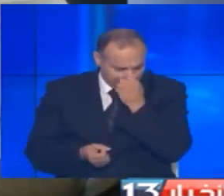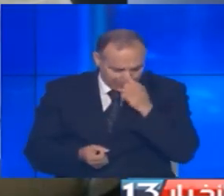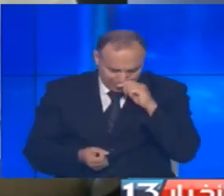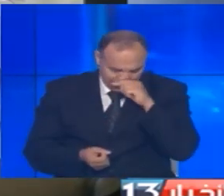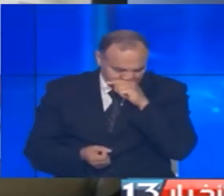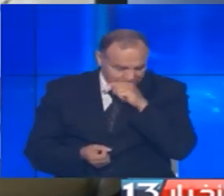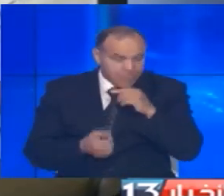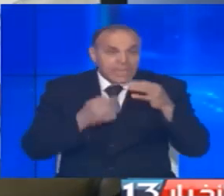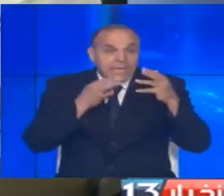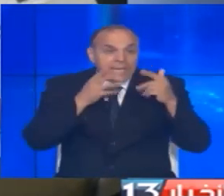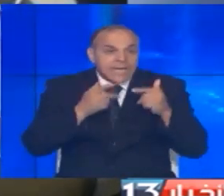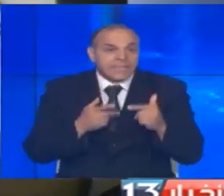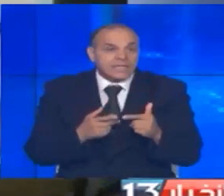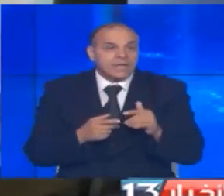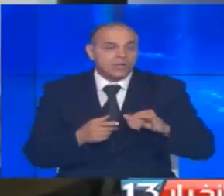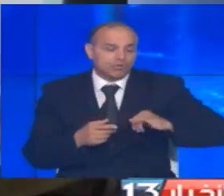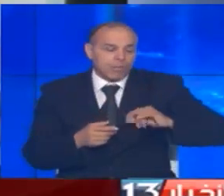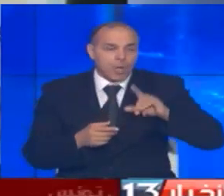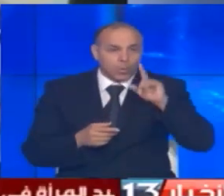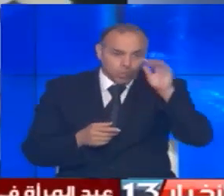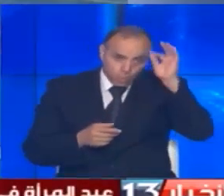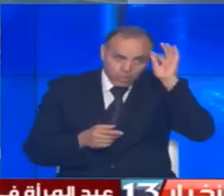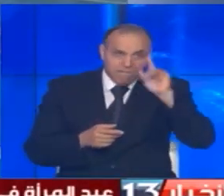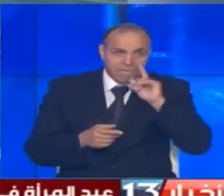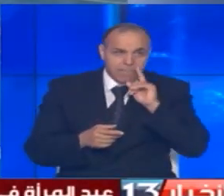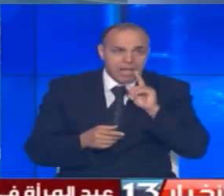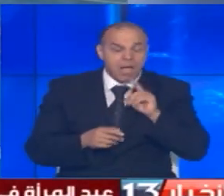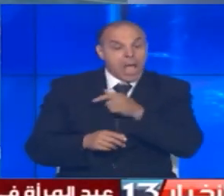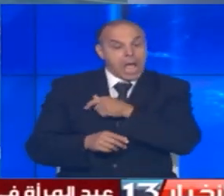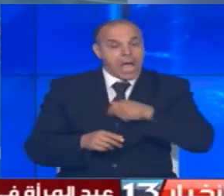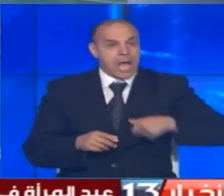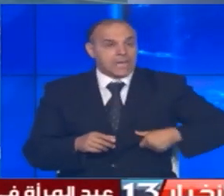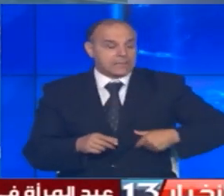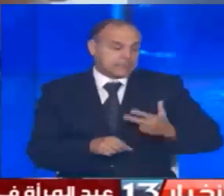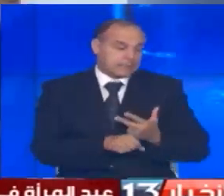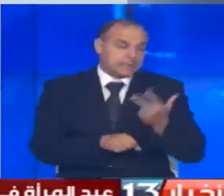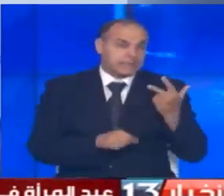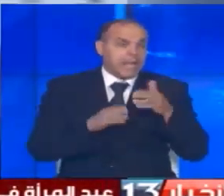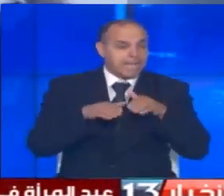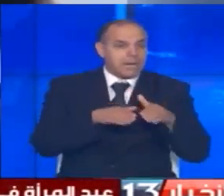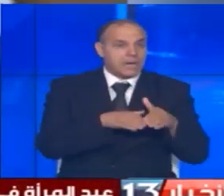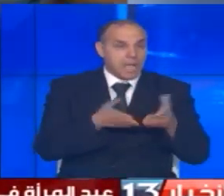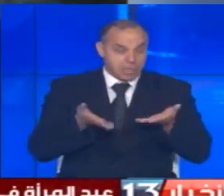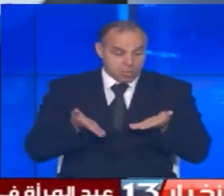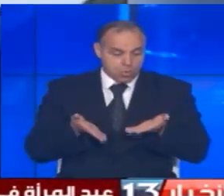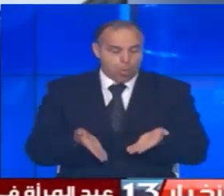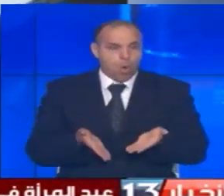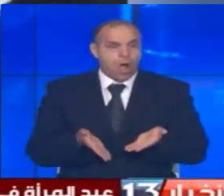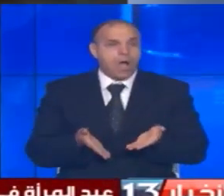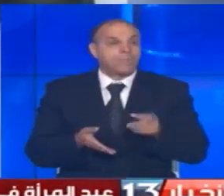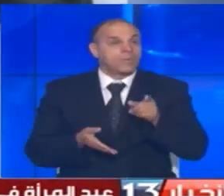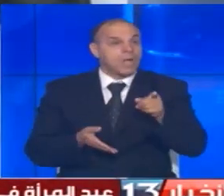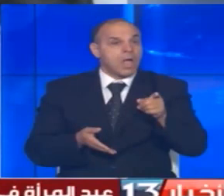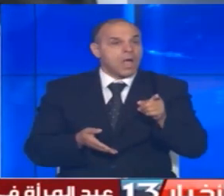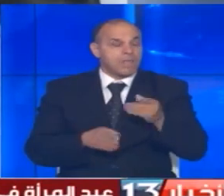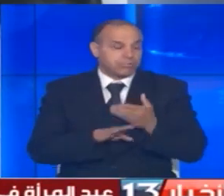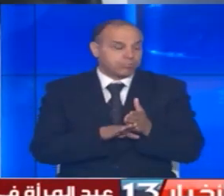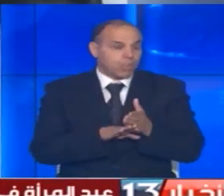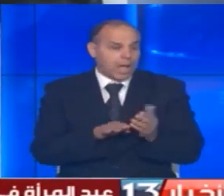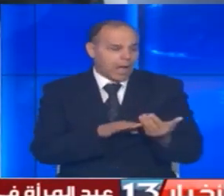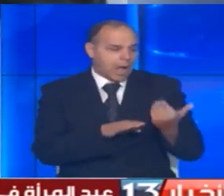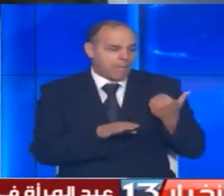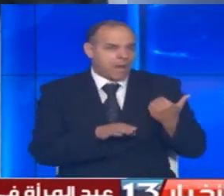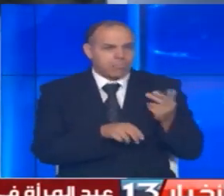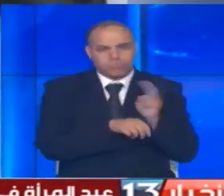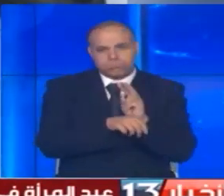ندى شابة تونسية تعمل بميدان الحرس البحري منذ ثلاث سنوات وهي الآن بسدد وضع اللمسة الأخيرة قبل الخروج